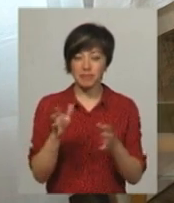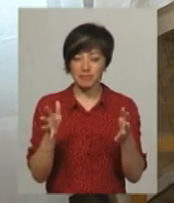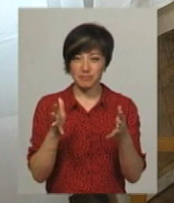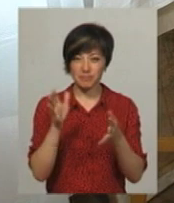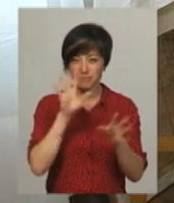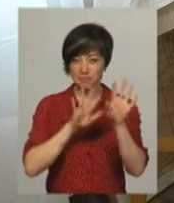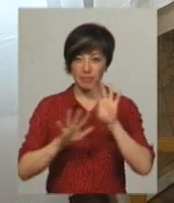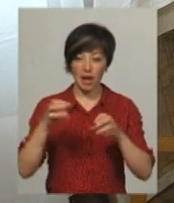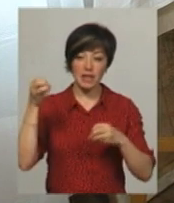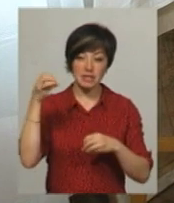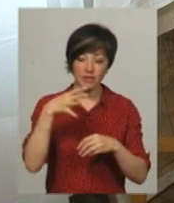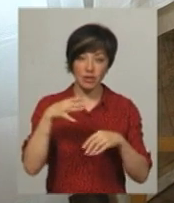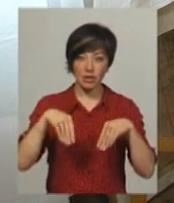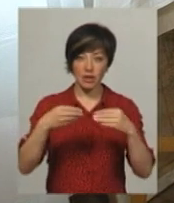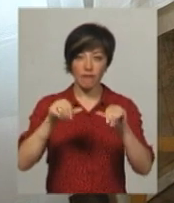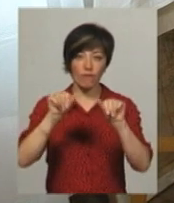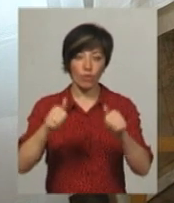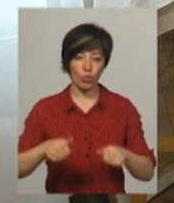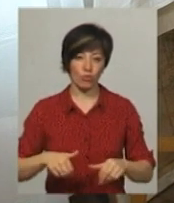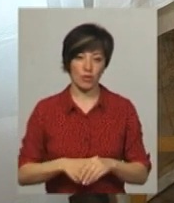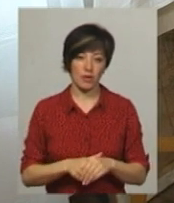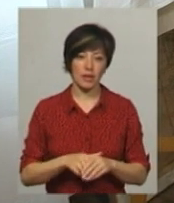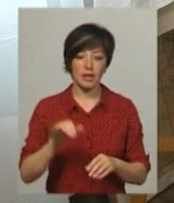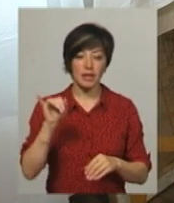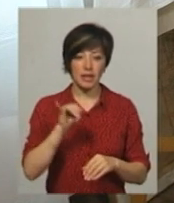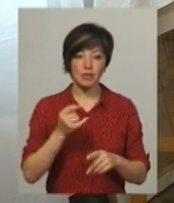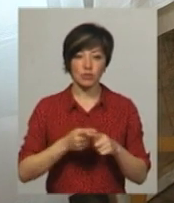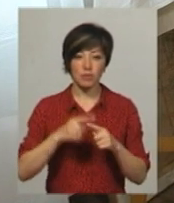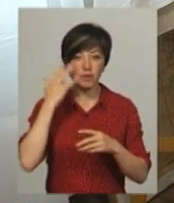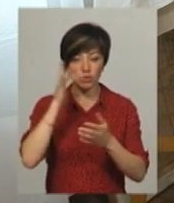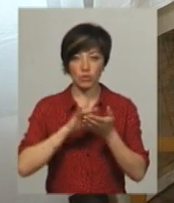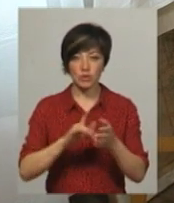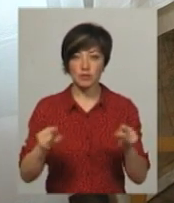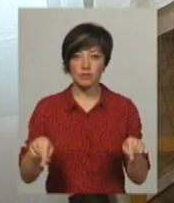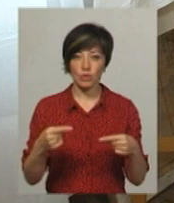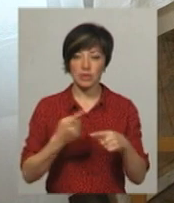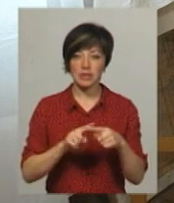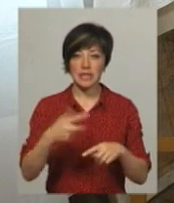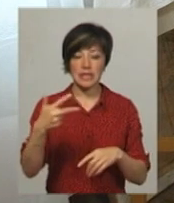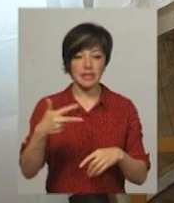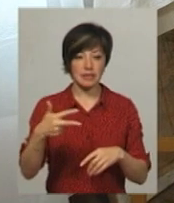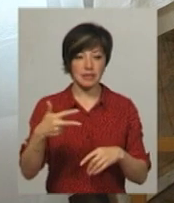А світло надає форму, світло формує форму. І з цією метою були створені 30